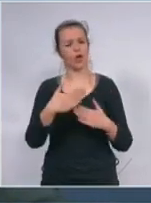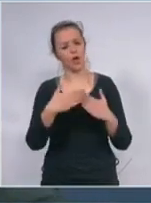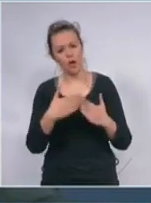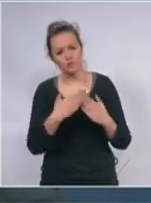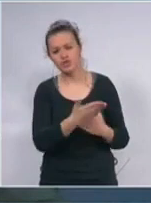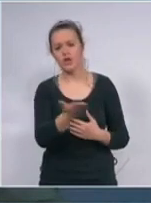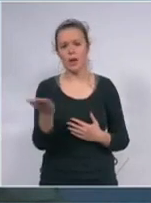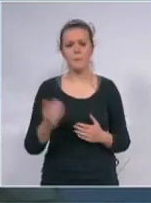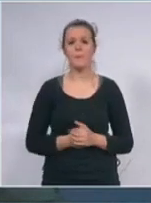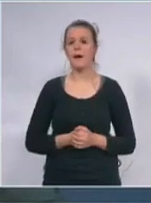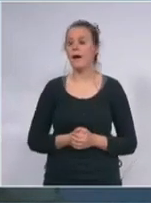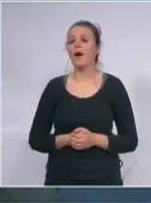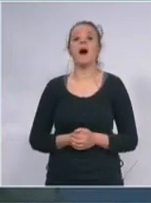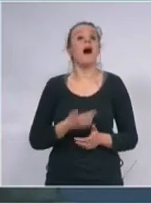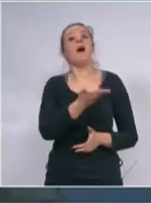a vi ljudi kako hoćete